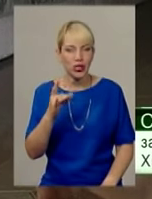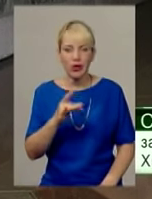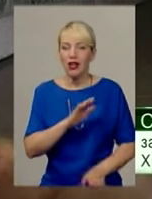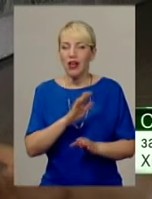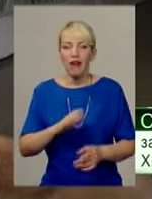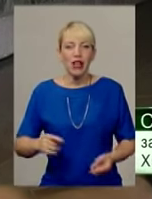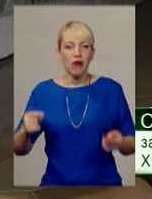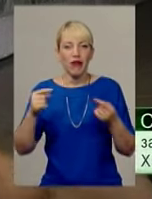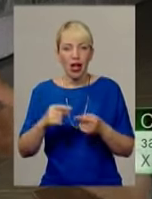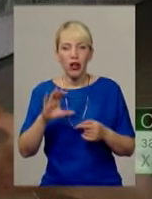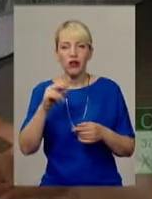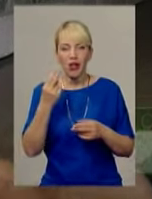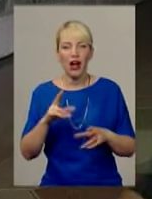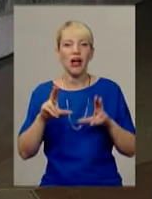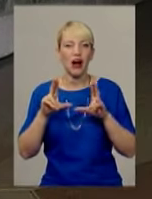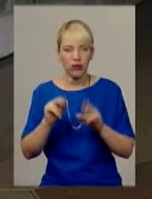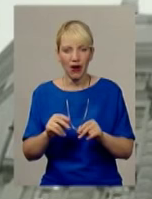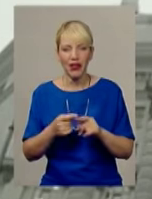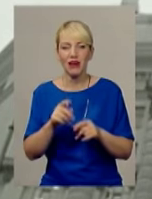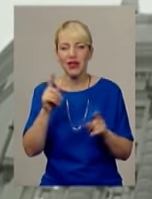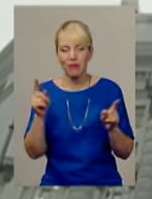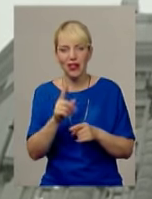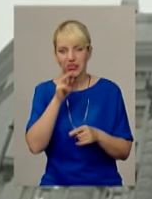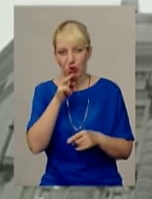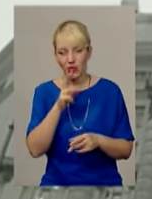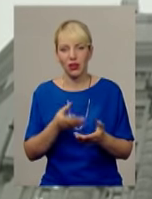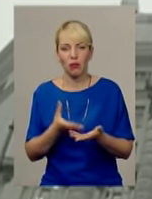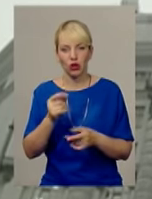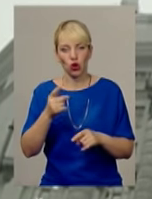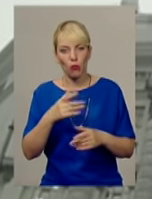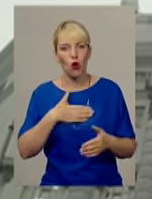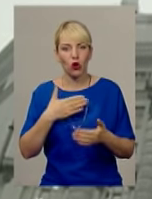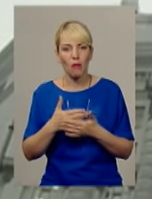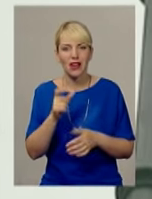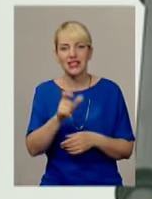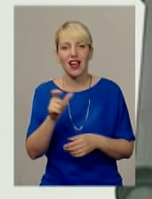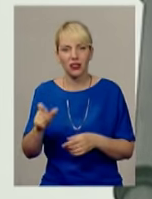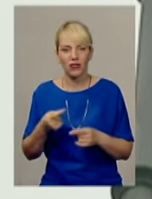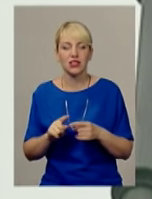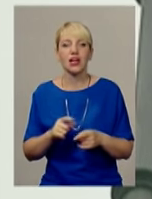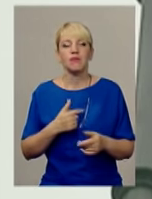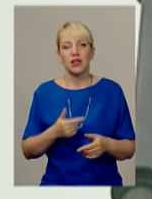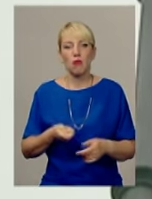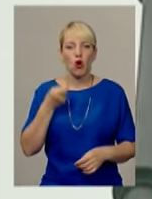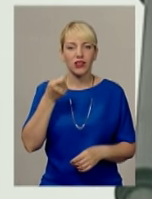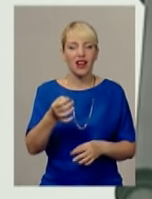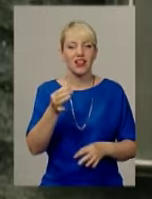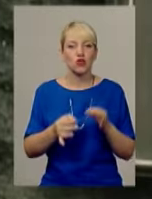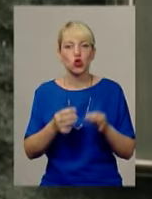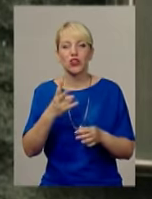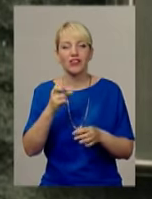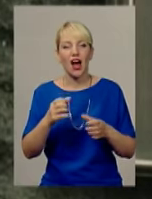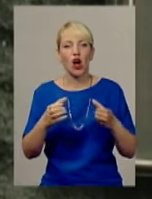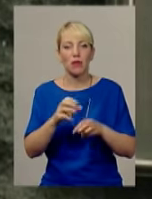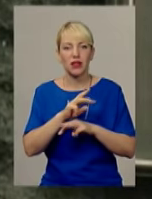гарантованій заробітній платі, мінімальній заробітній платі. Саме тому громадські активісти подали в суд на кабінет міністрів, спонукавши його переглянути та